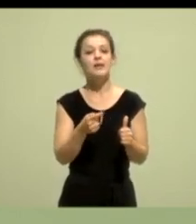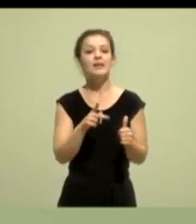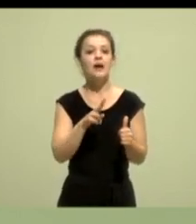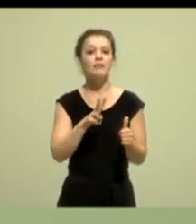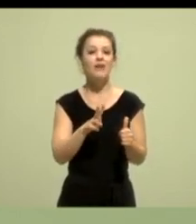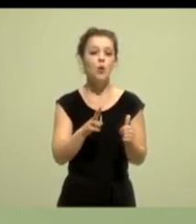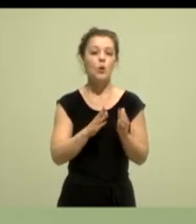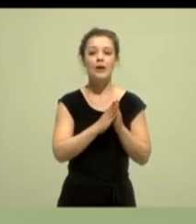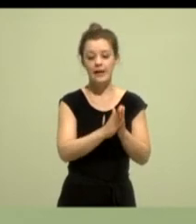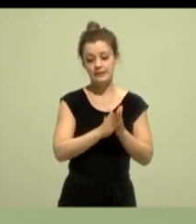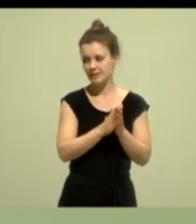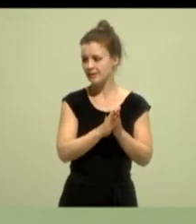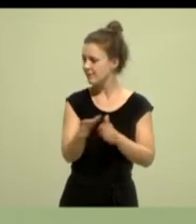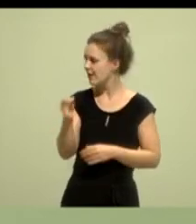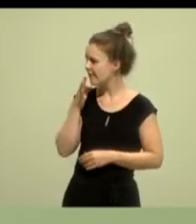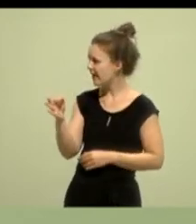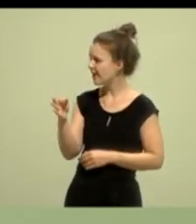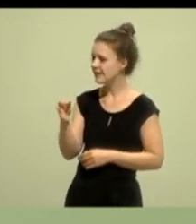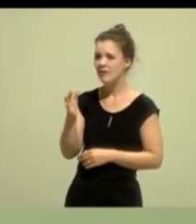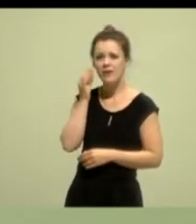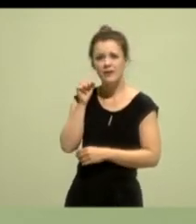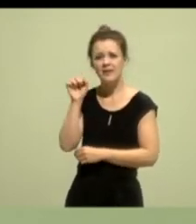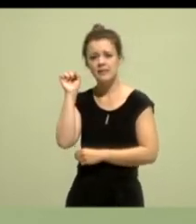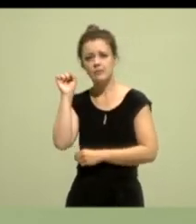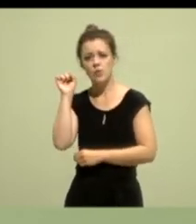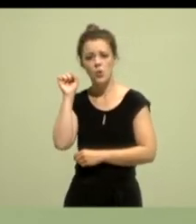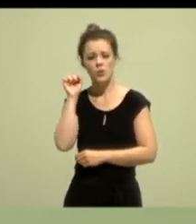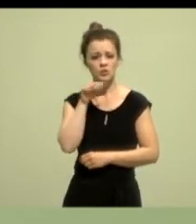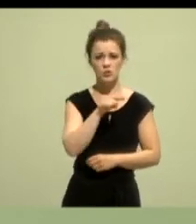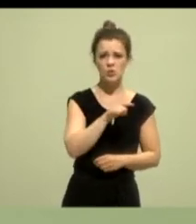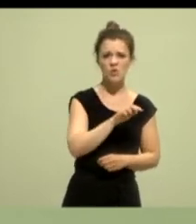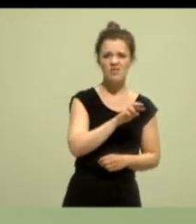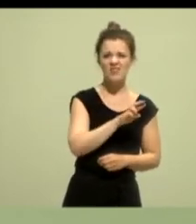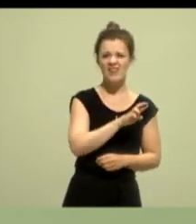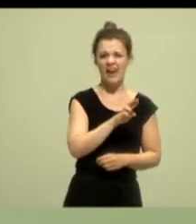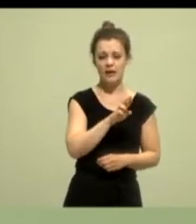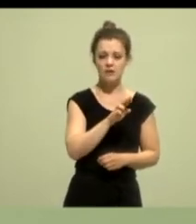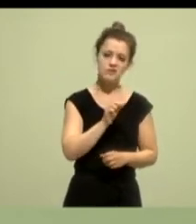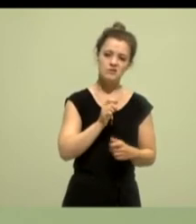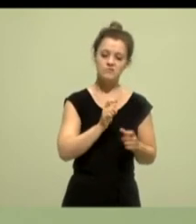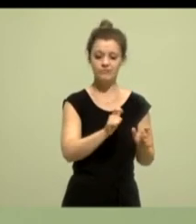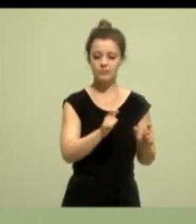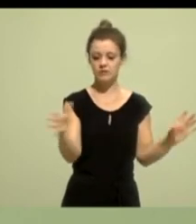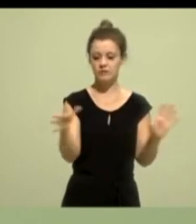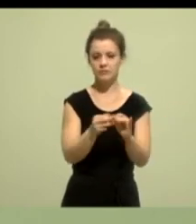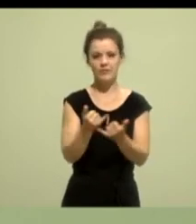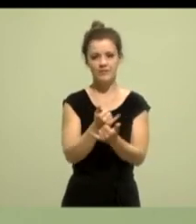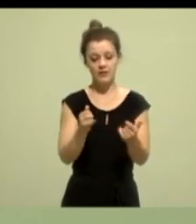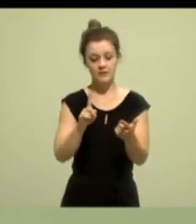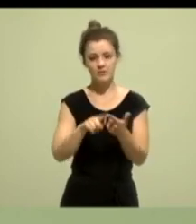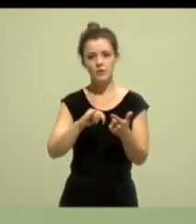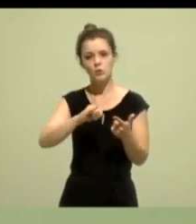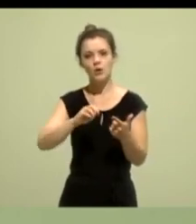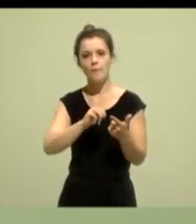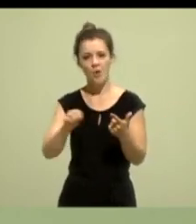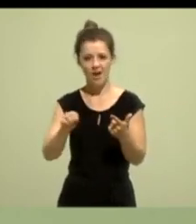Wie hängt für dich Feminismus mit dem Kampf gegen Rechts zusammen? Die zweite Frage ist von Julia Woller aus dem KV Köln. Welches